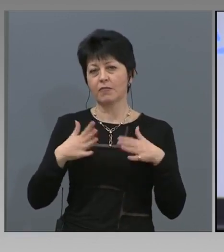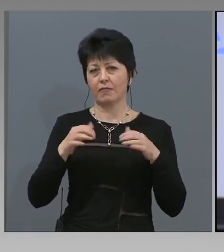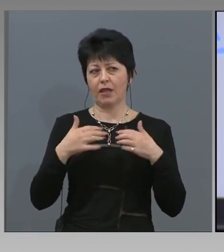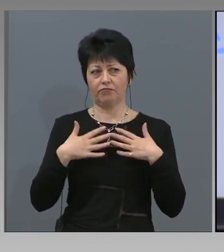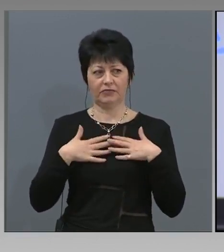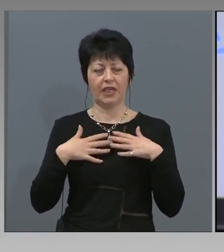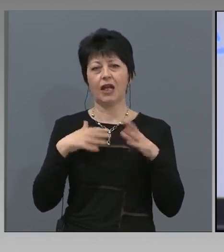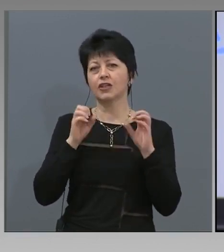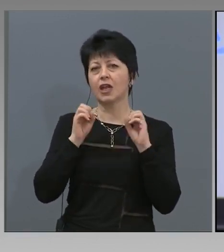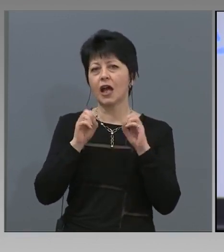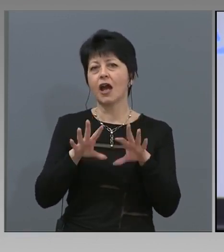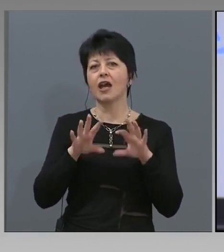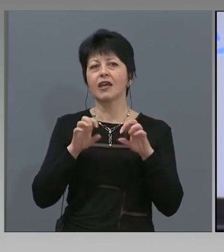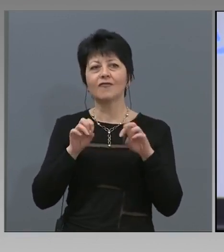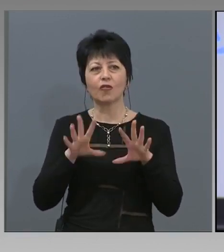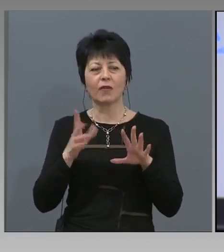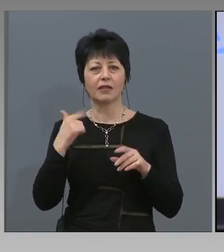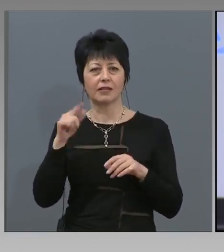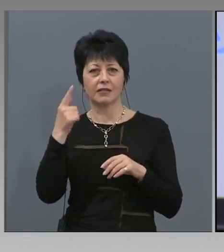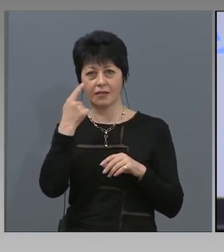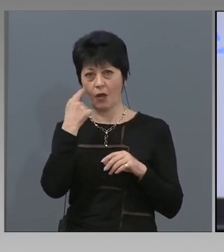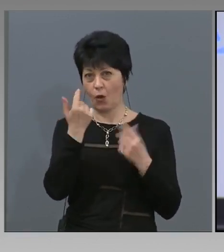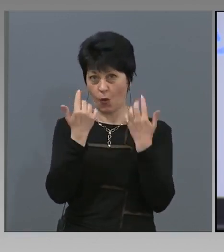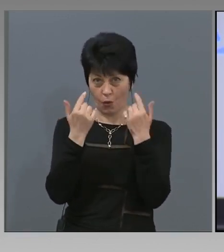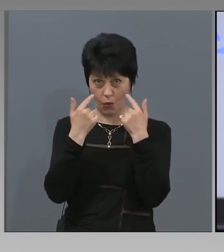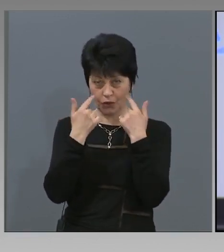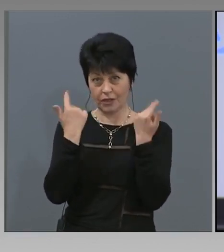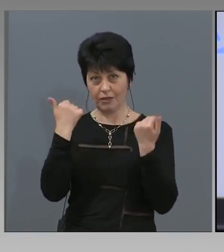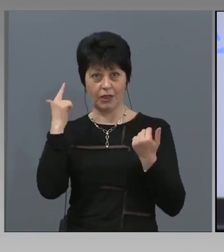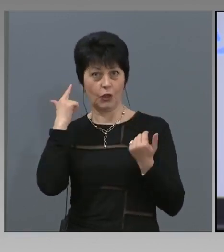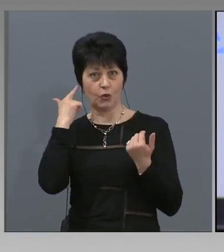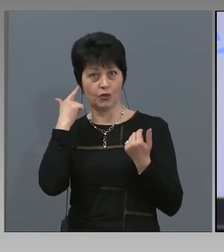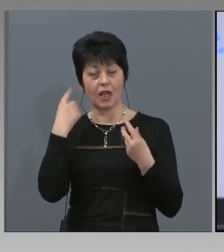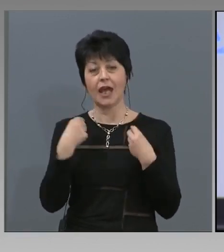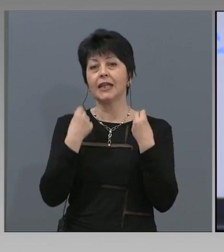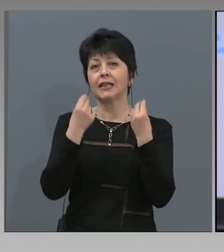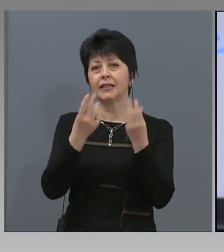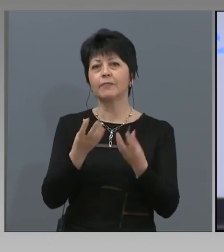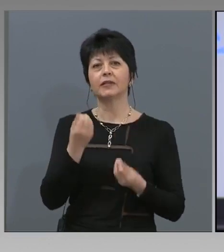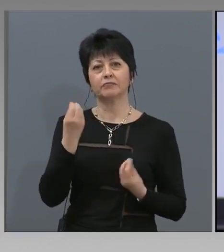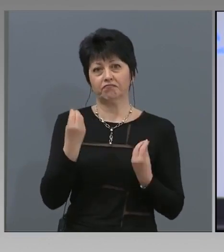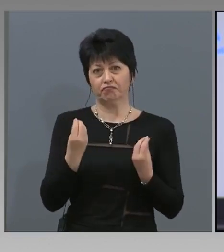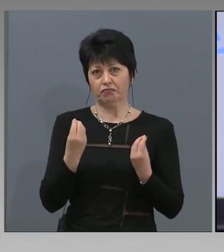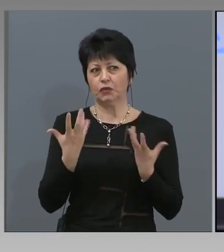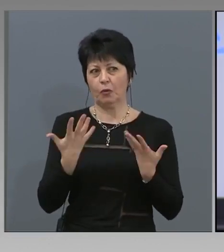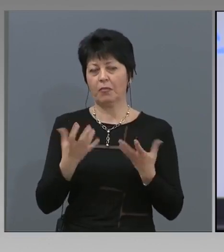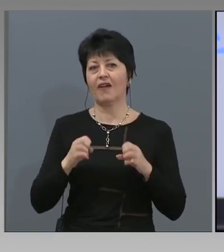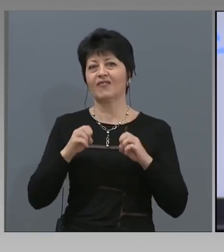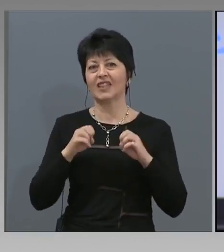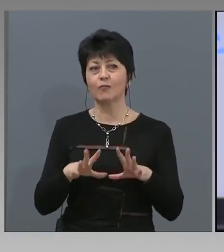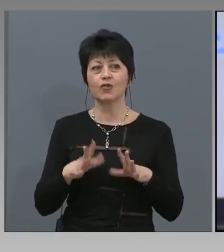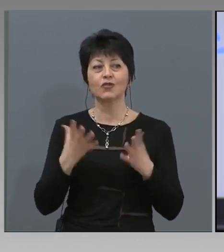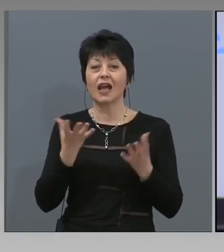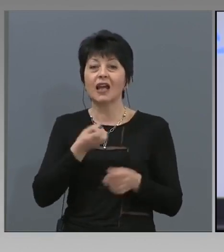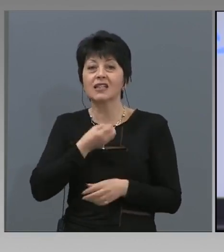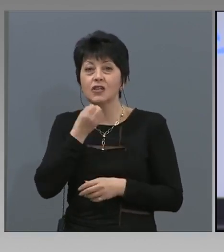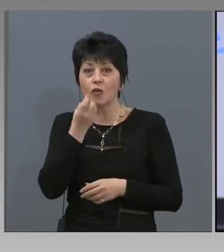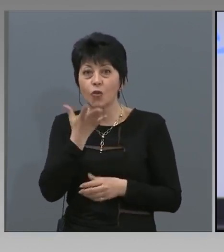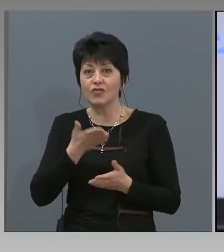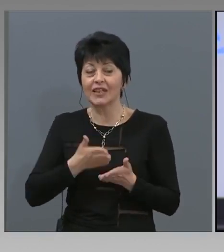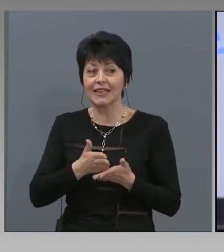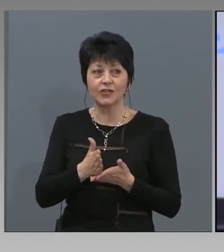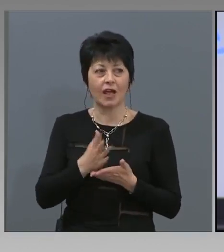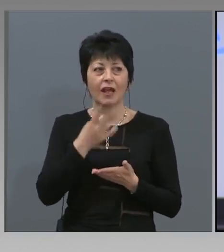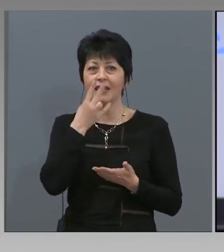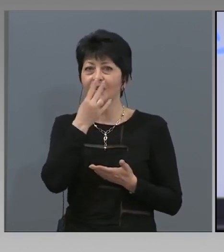очи и уши и да дадем още по-добра възможност как се случват нещата, да видим в първен момент къде са